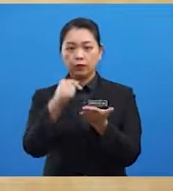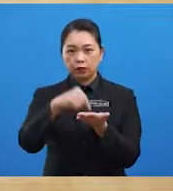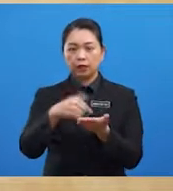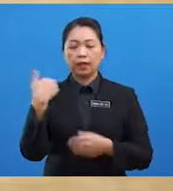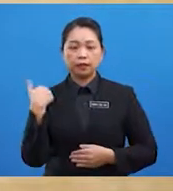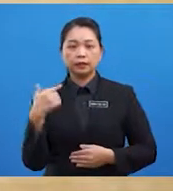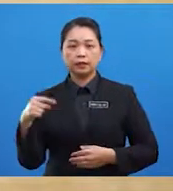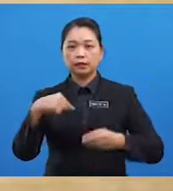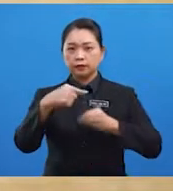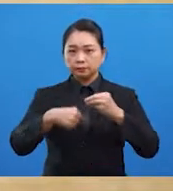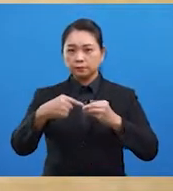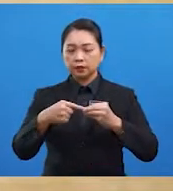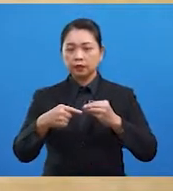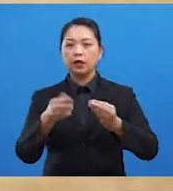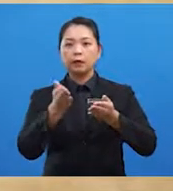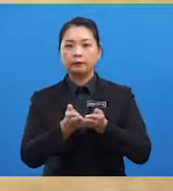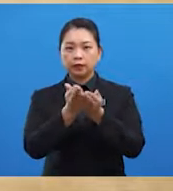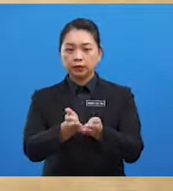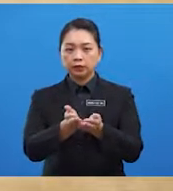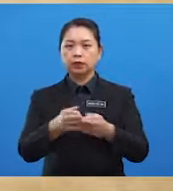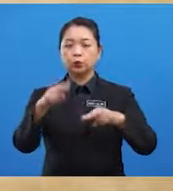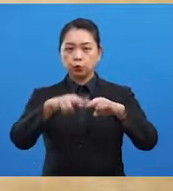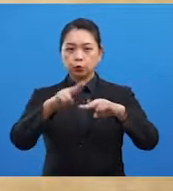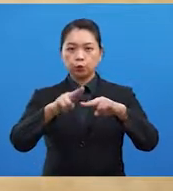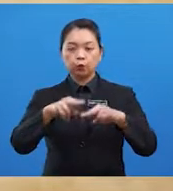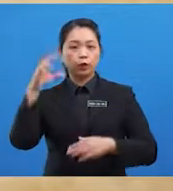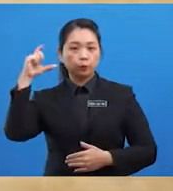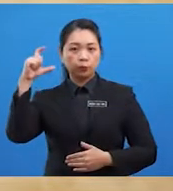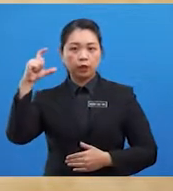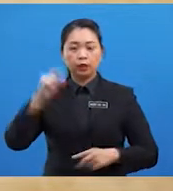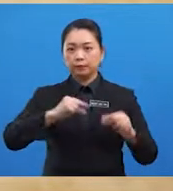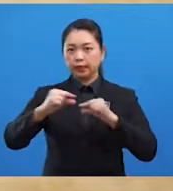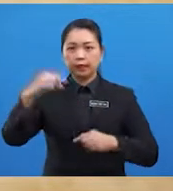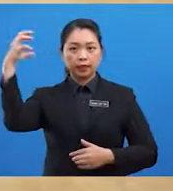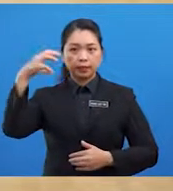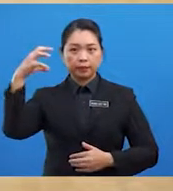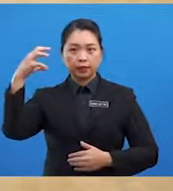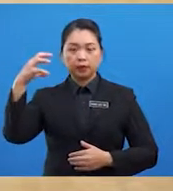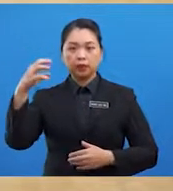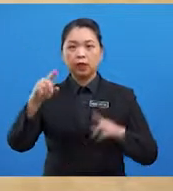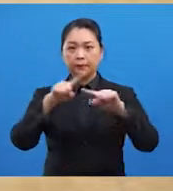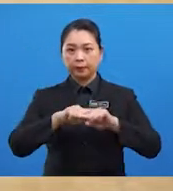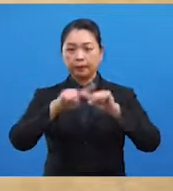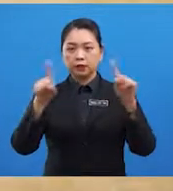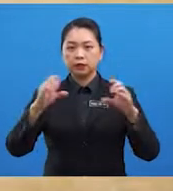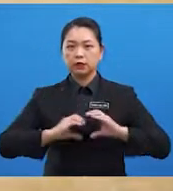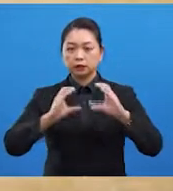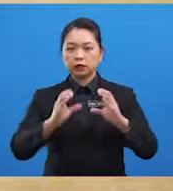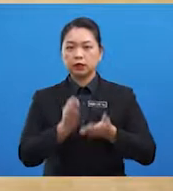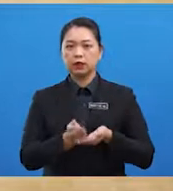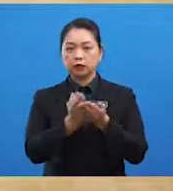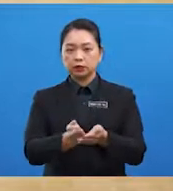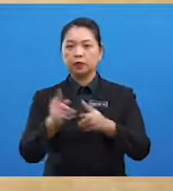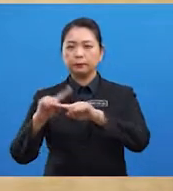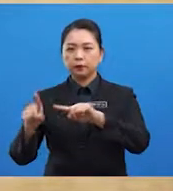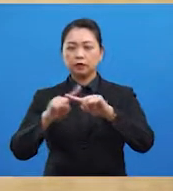mengenai laluan pelayaran kedudukan bulan pergerakan matahari, perbezaan cara belayar di